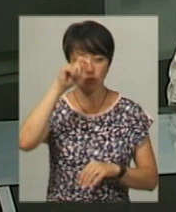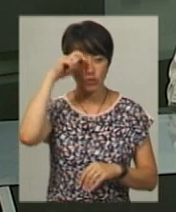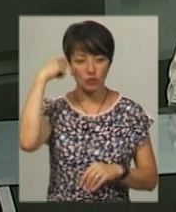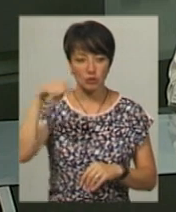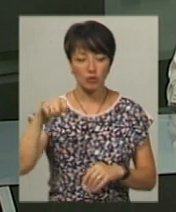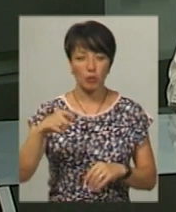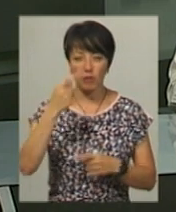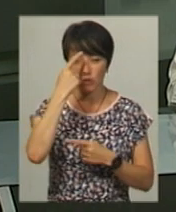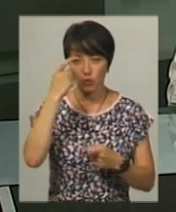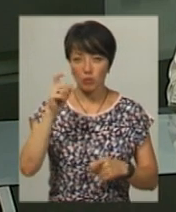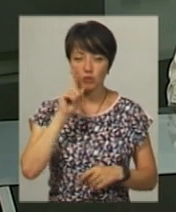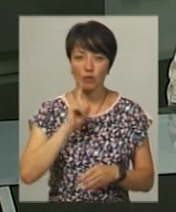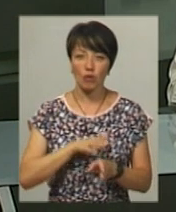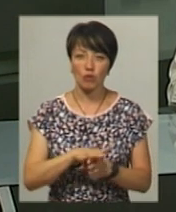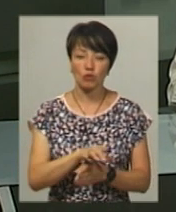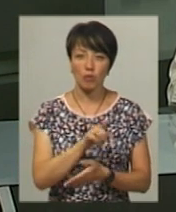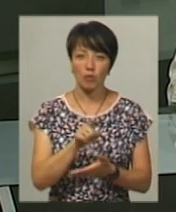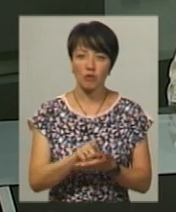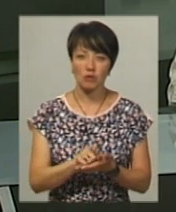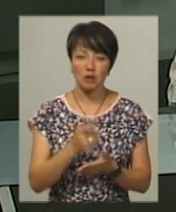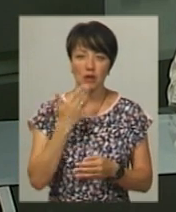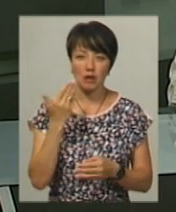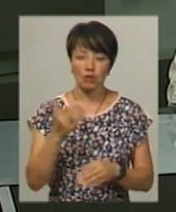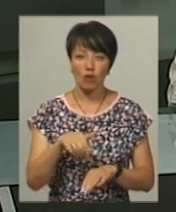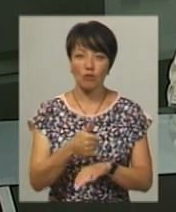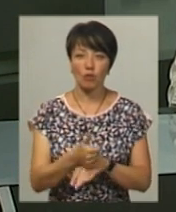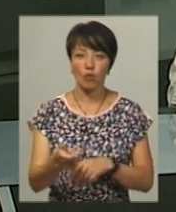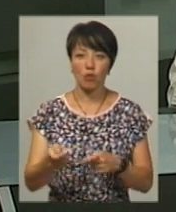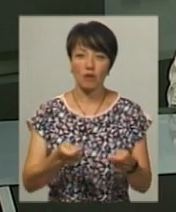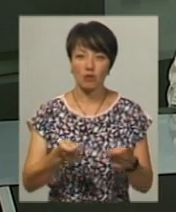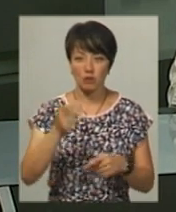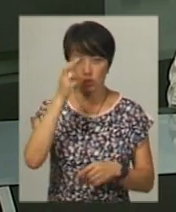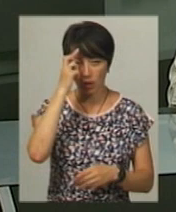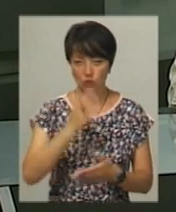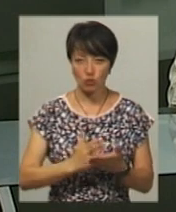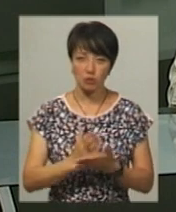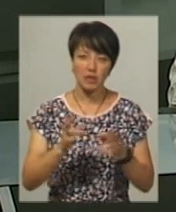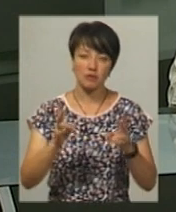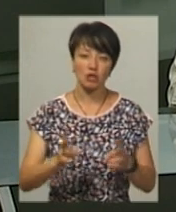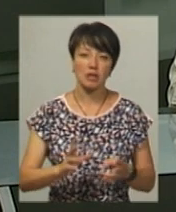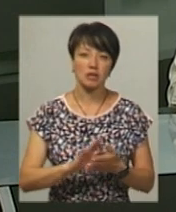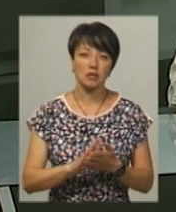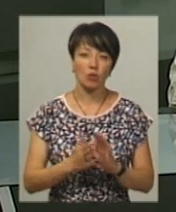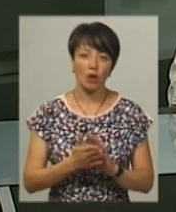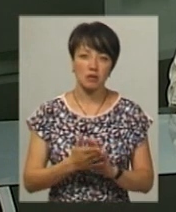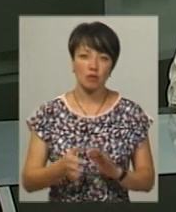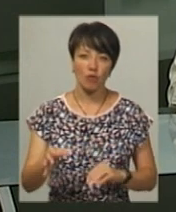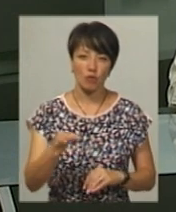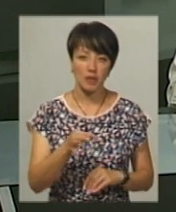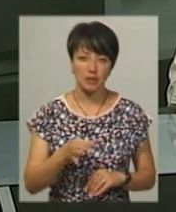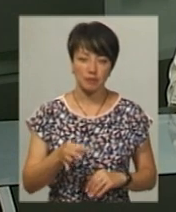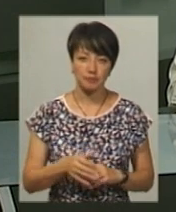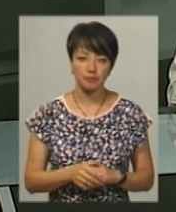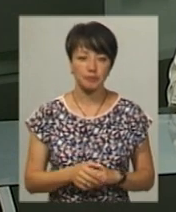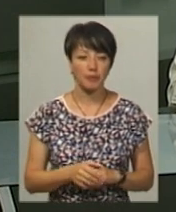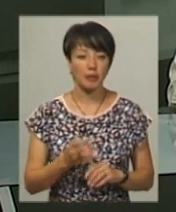Про це повідомив тимчасово виконуючий обов'язки речника Головного управління Державної служби з незвичайних ситуацій в області Віталій Гричанюк.